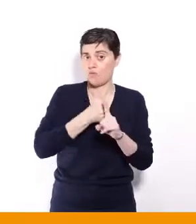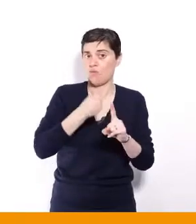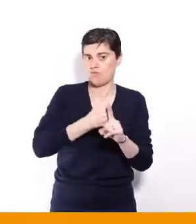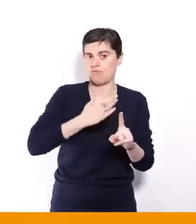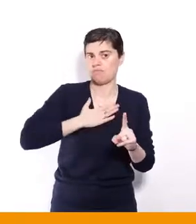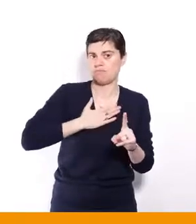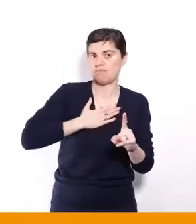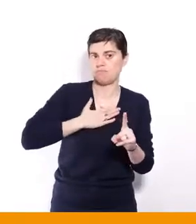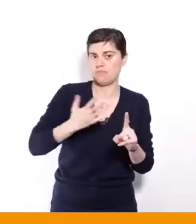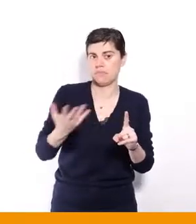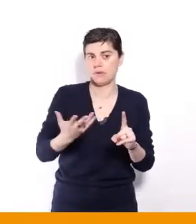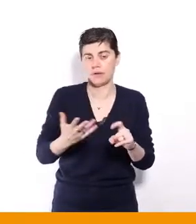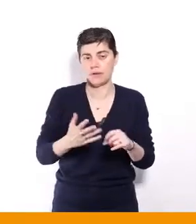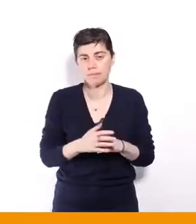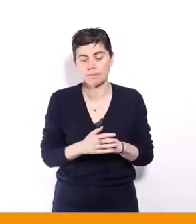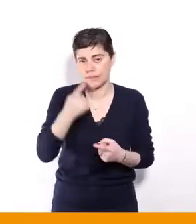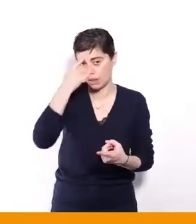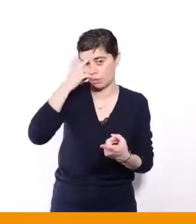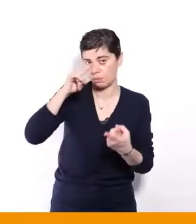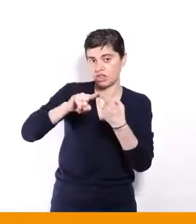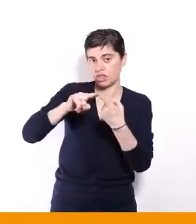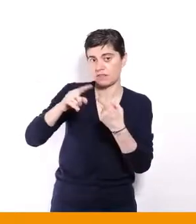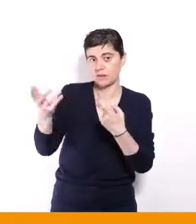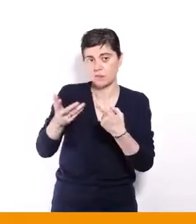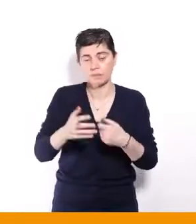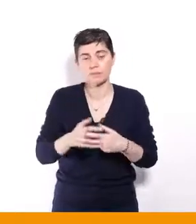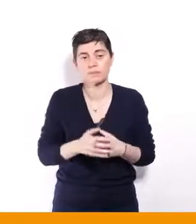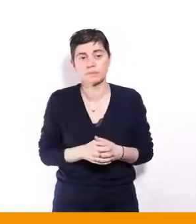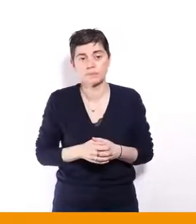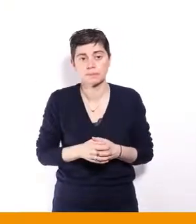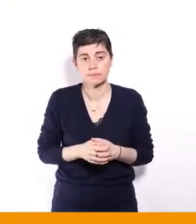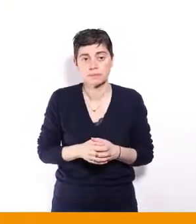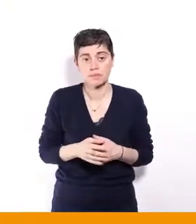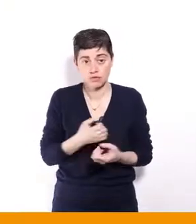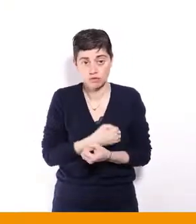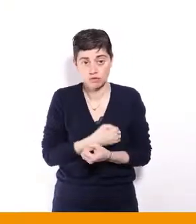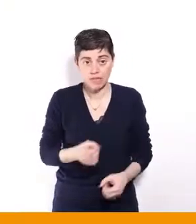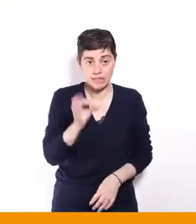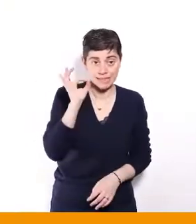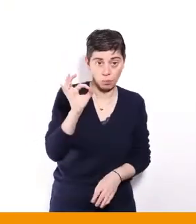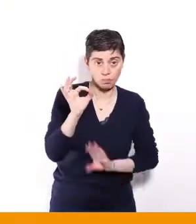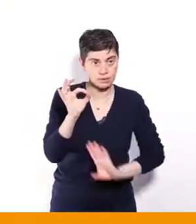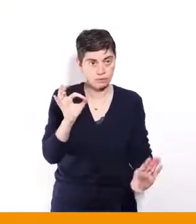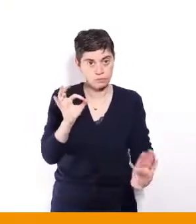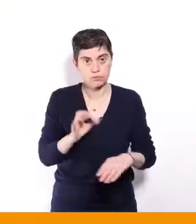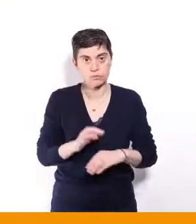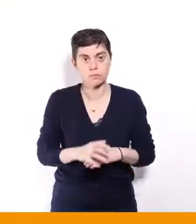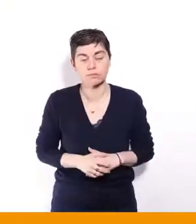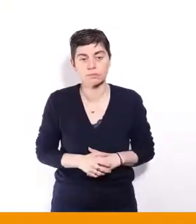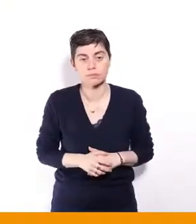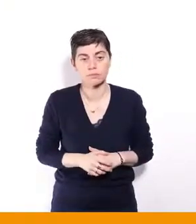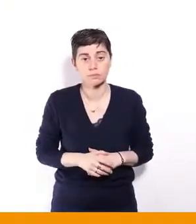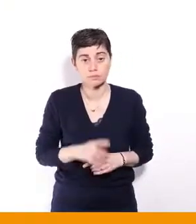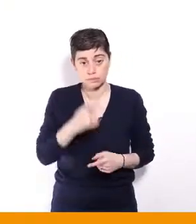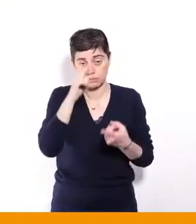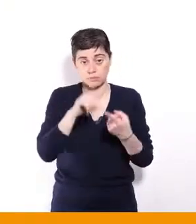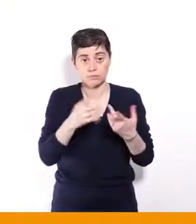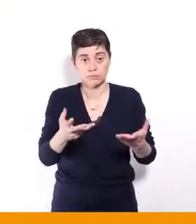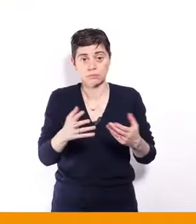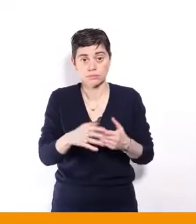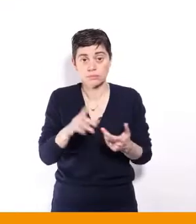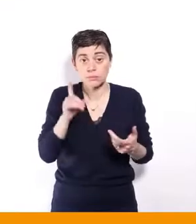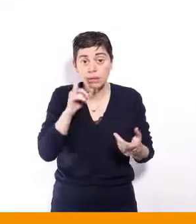moi, un des objectifs fondamentaux, c'est qu n zéro chômeur. Voilà, c'est qu n zéro chômeur parce que je pense que gagner sa vie, c'est une